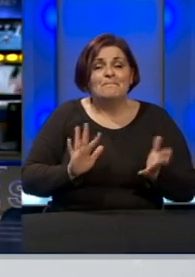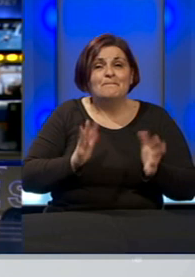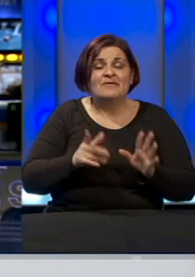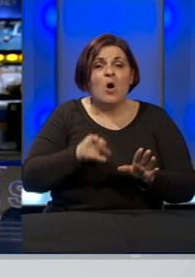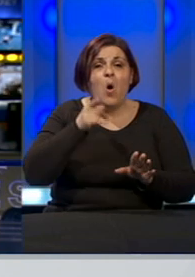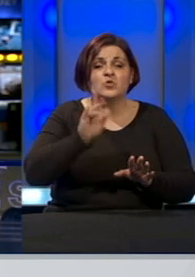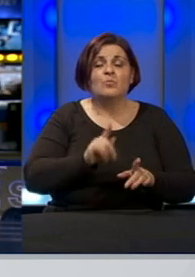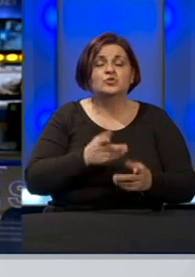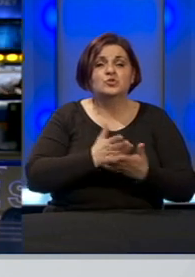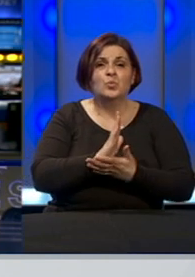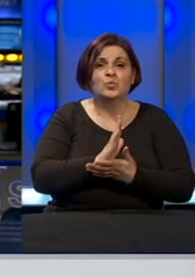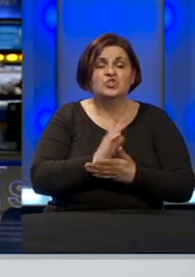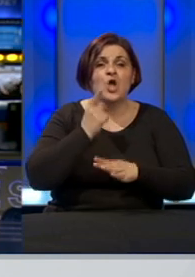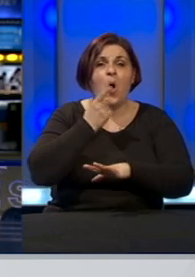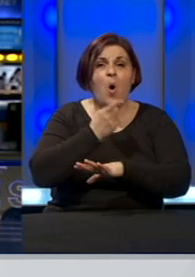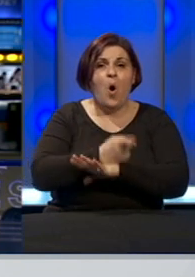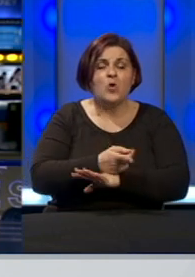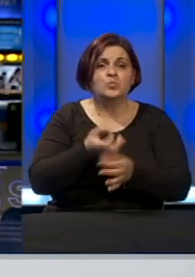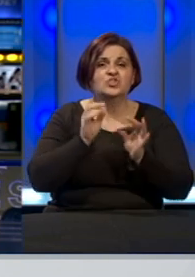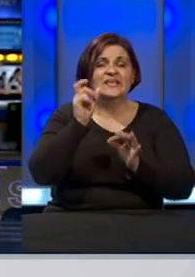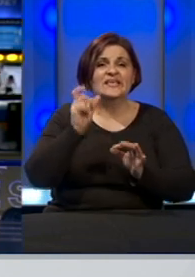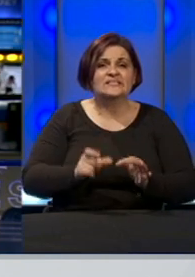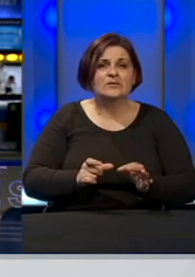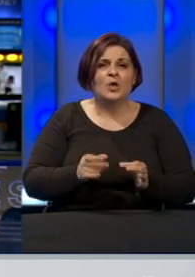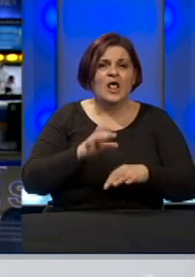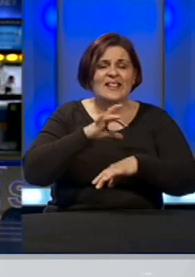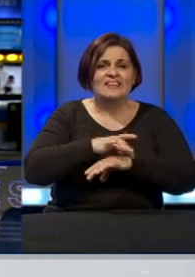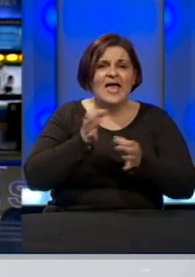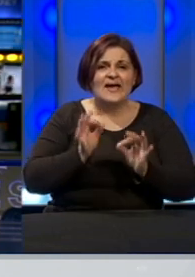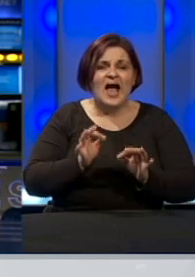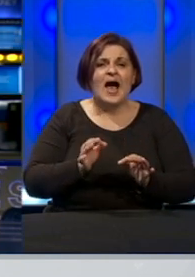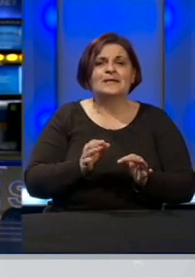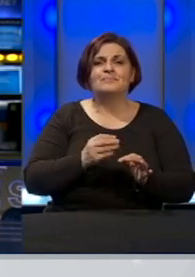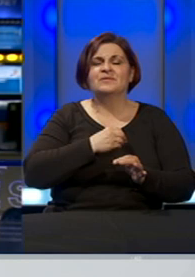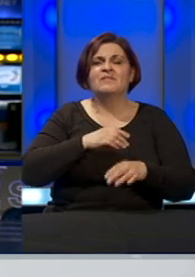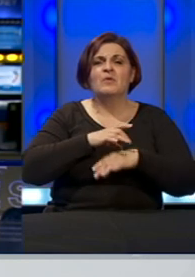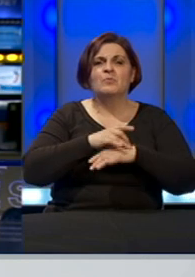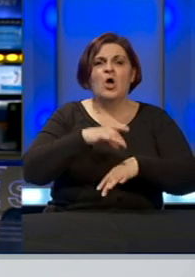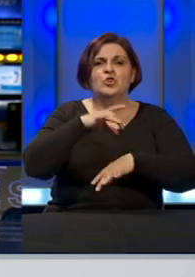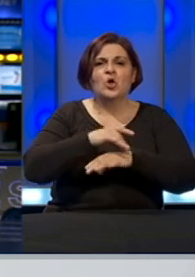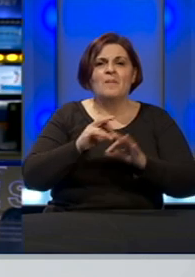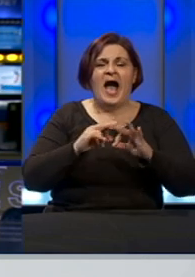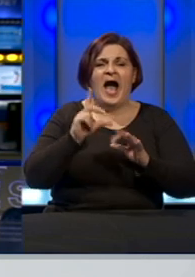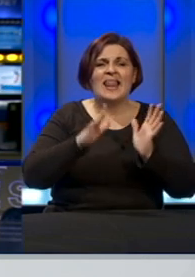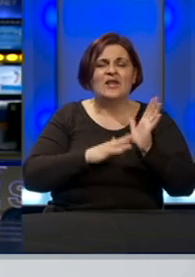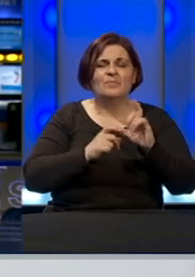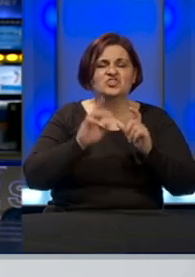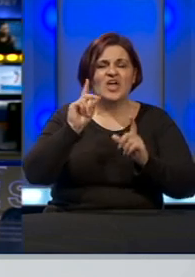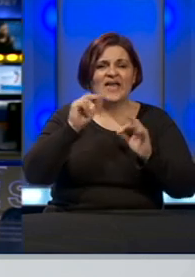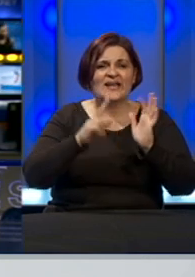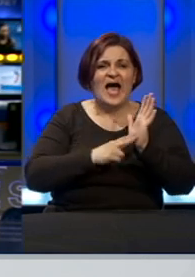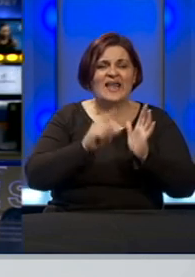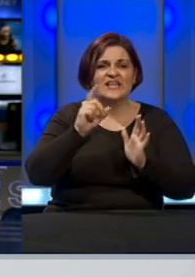o tome u ovom slučaju odlučiti struka epidemiolozi i ljekari na čelu sa doktorom Alenom Šeranićem.